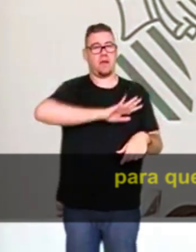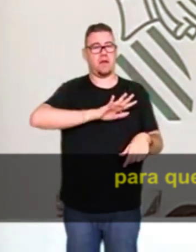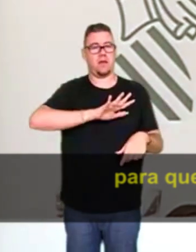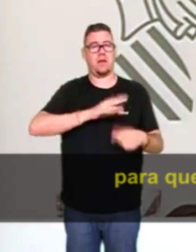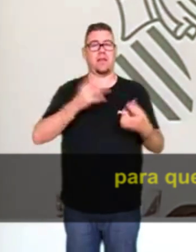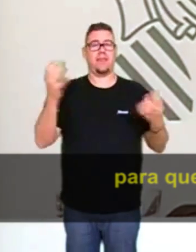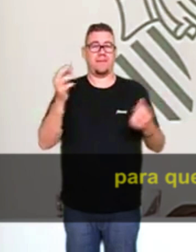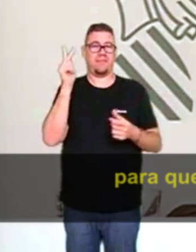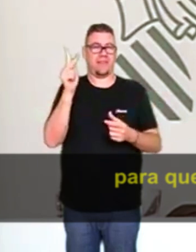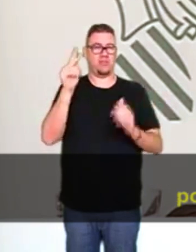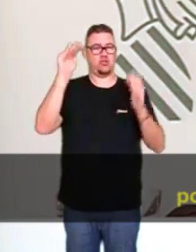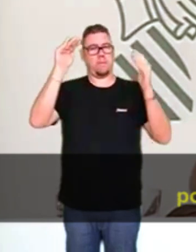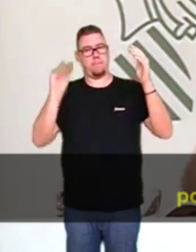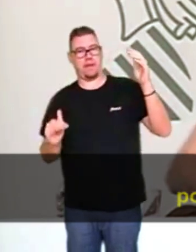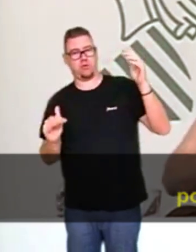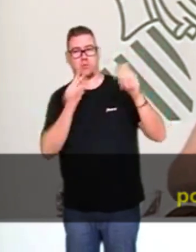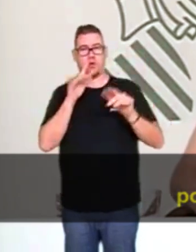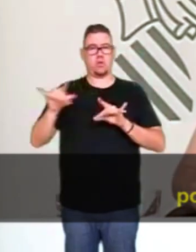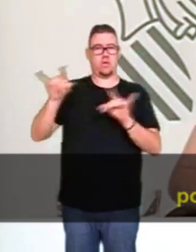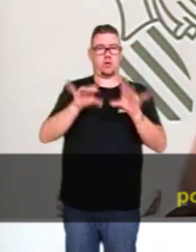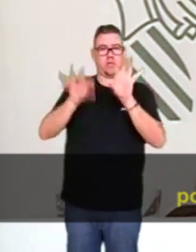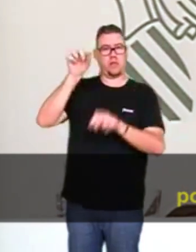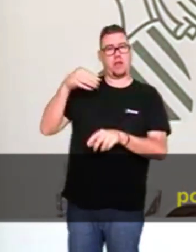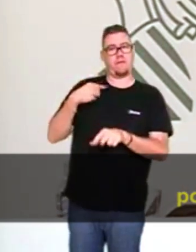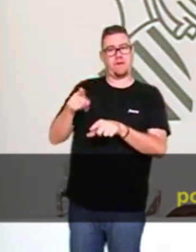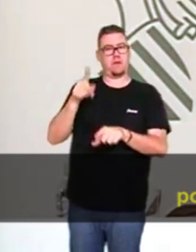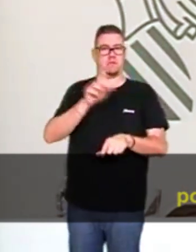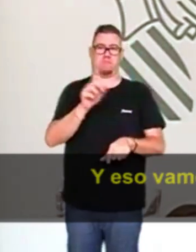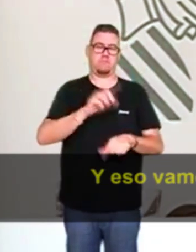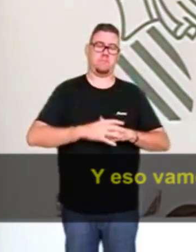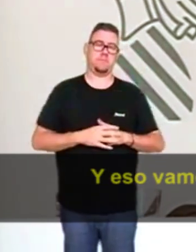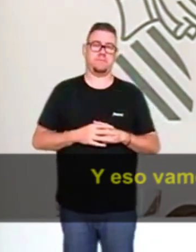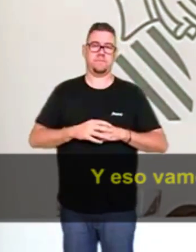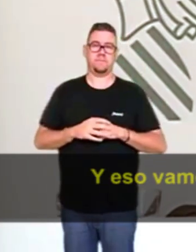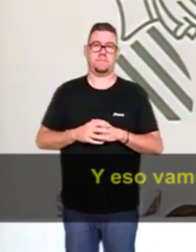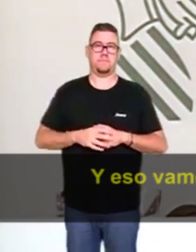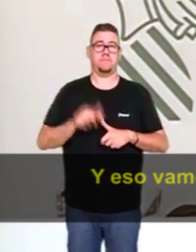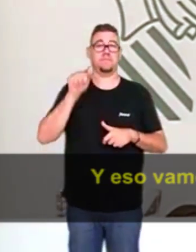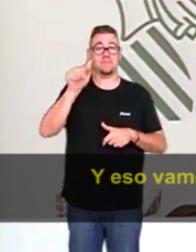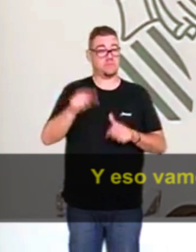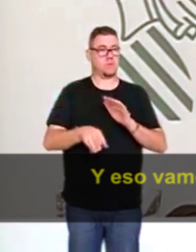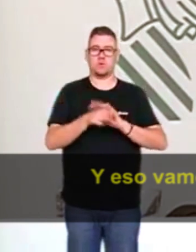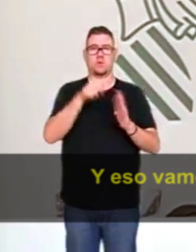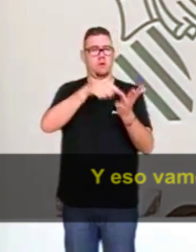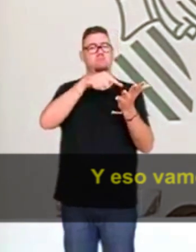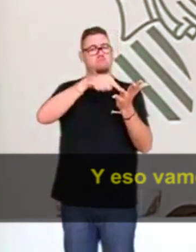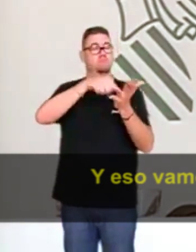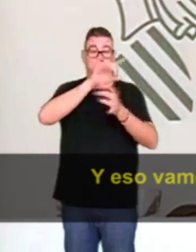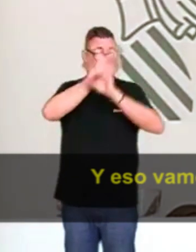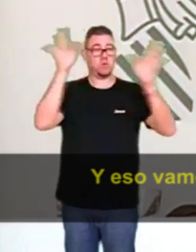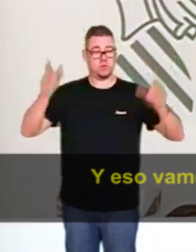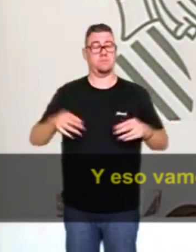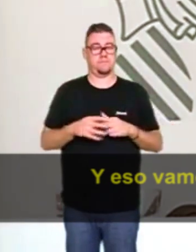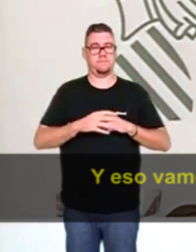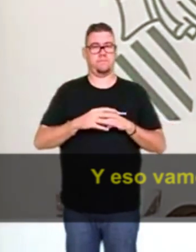tinga menys drets per viure en un territori o en un altre. I això anem a seguir reivindicant-ho, òbviament,